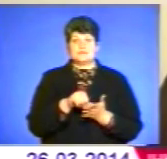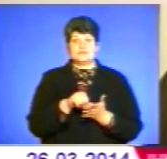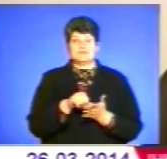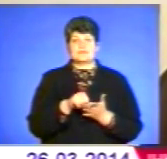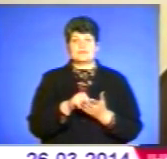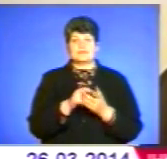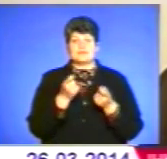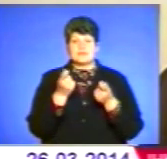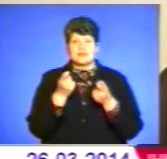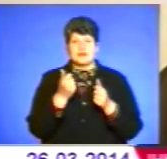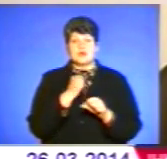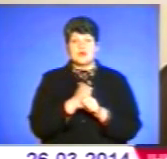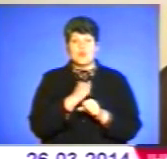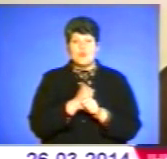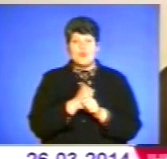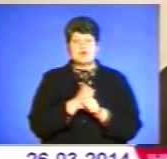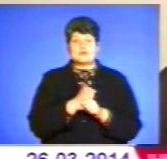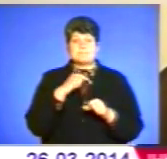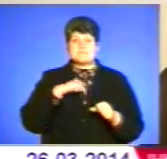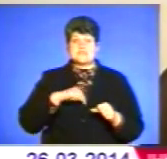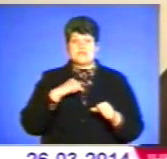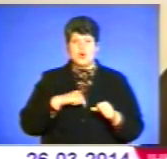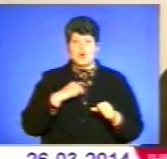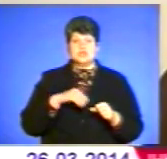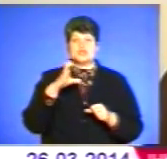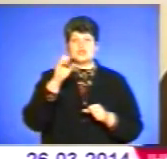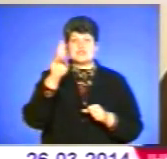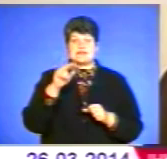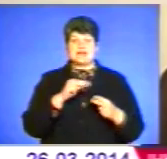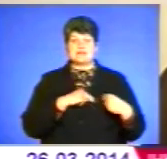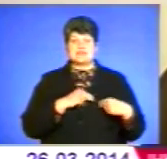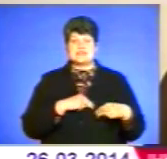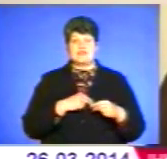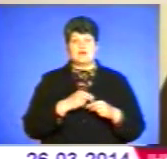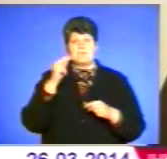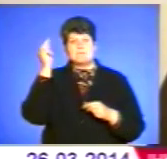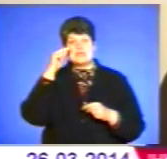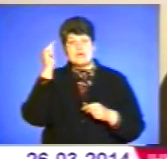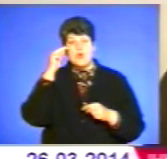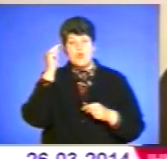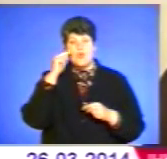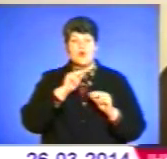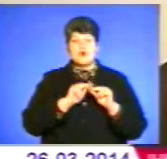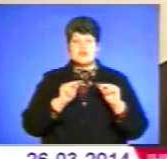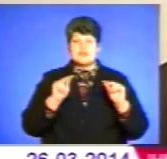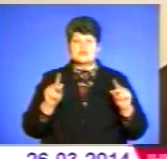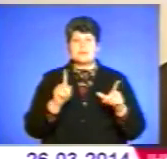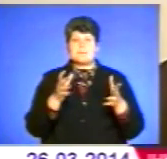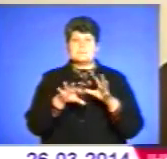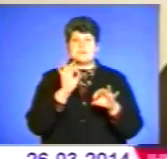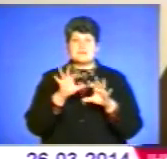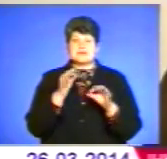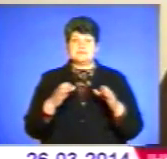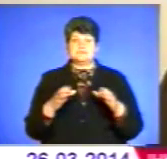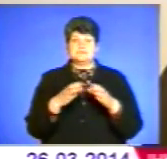детальна робота психологів, соціальних працівників, педагогів, щоб підібрати такий контингент, який